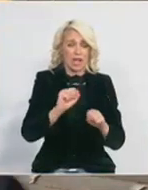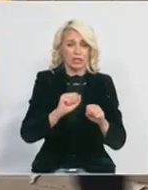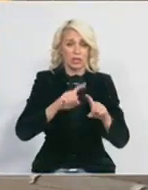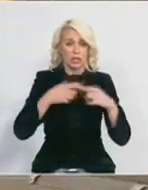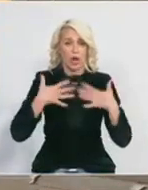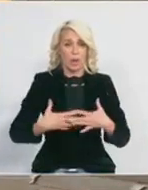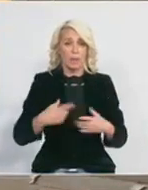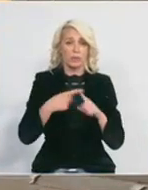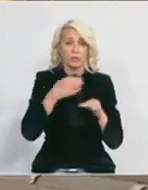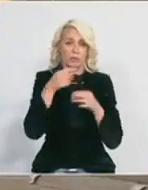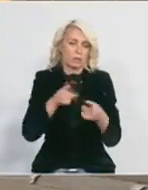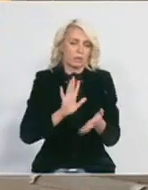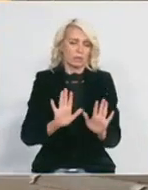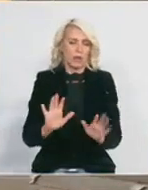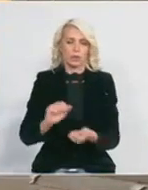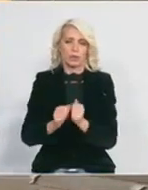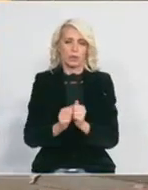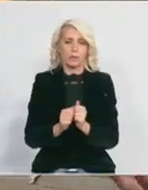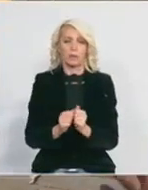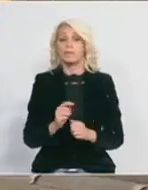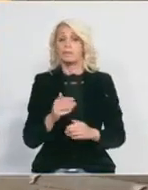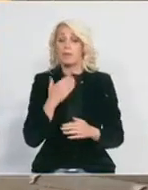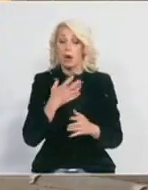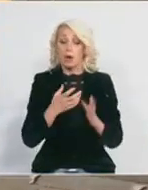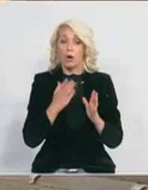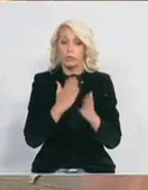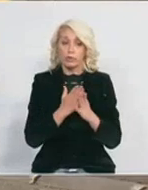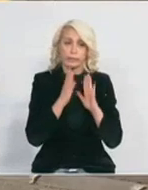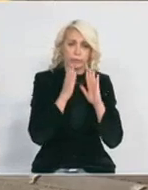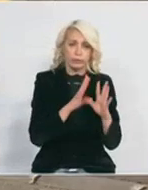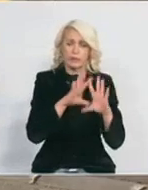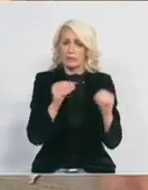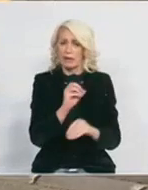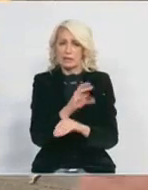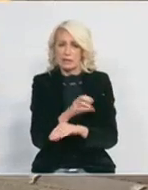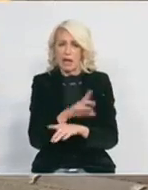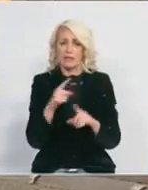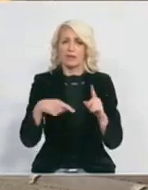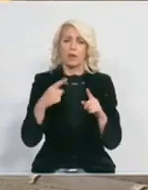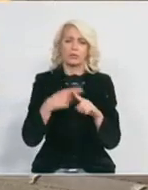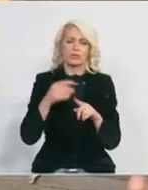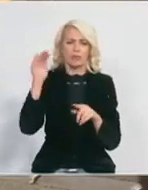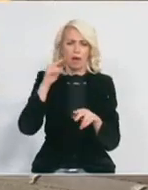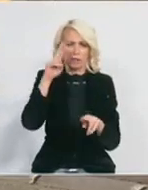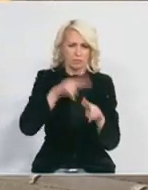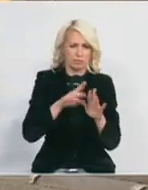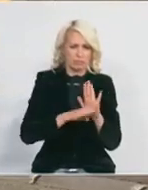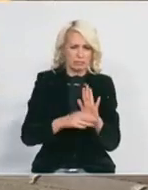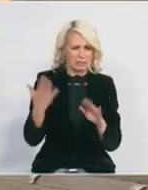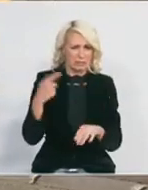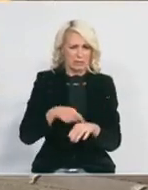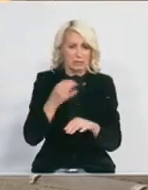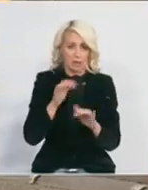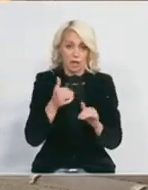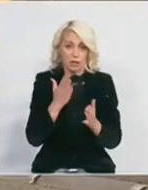borba. Iako budemo se pridržavale svih preporuka vaših i ono što je vlada usvojila pre mesec dana, da li možemo